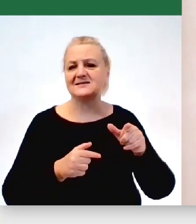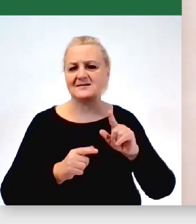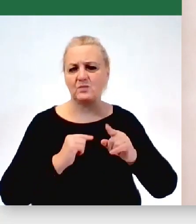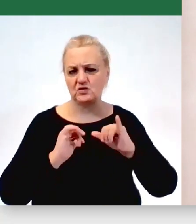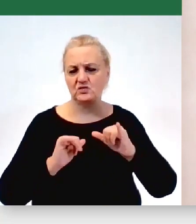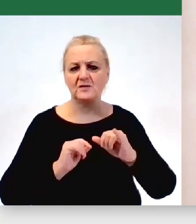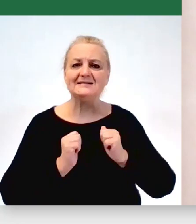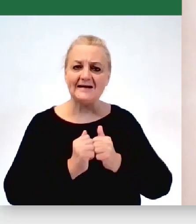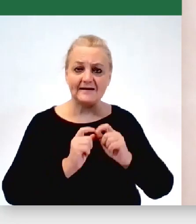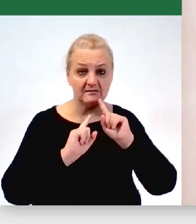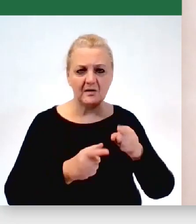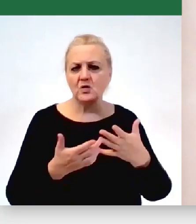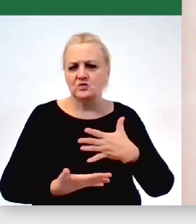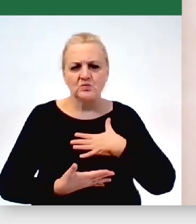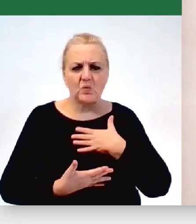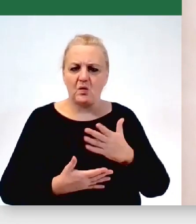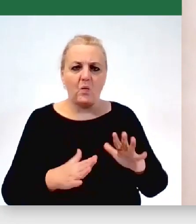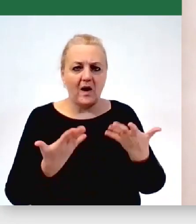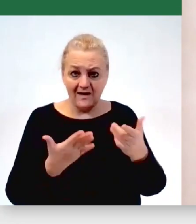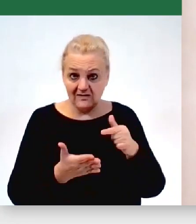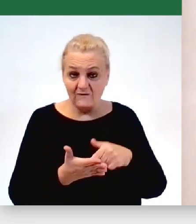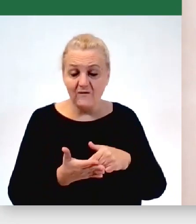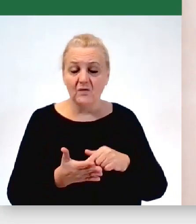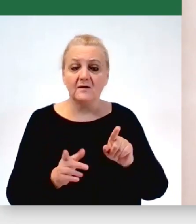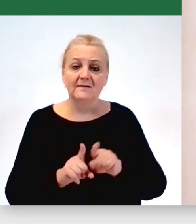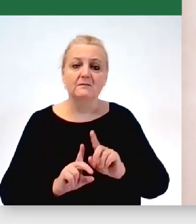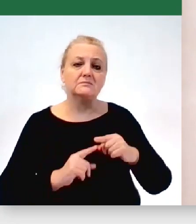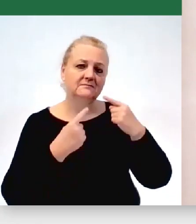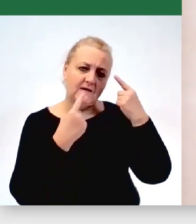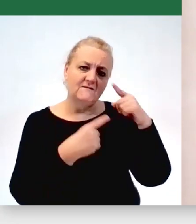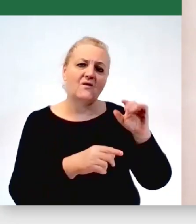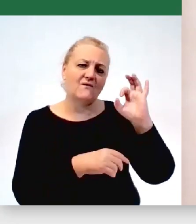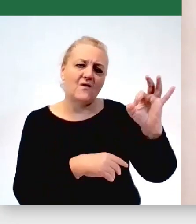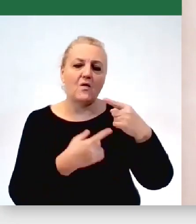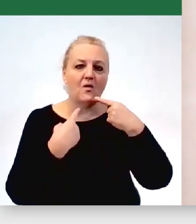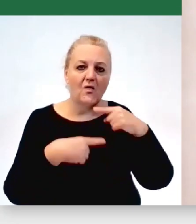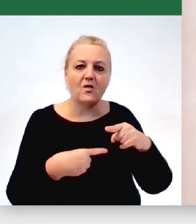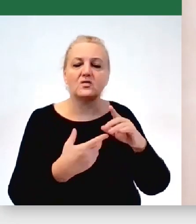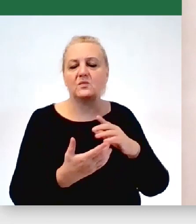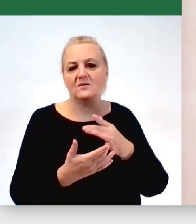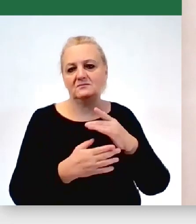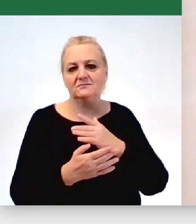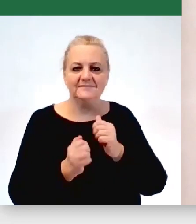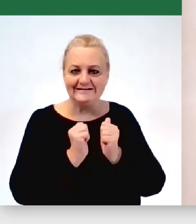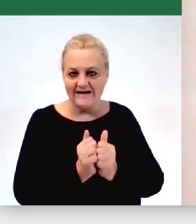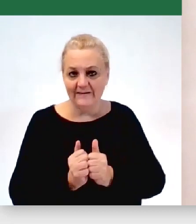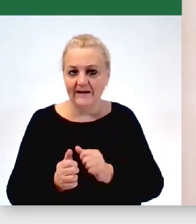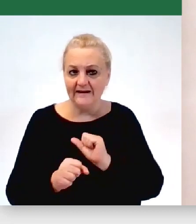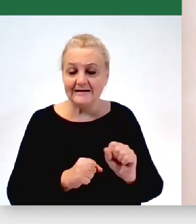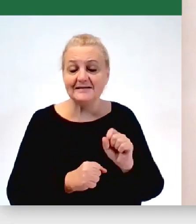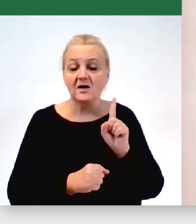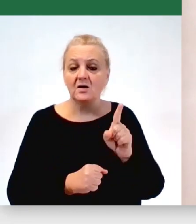najprostszą metodą, bo też jest przerzuceniem pewnej odpowiedzialności za dane rzeczy, nie